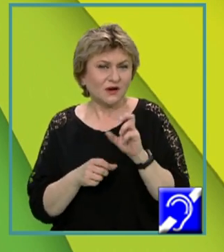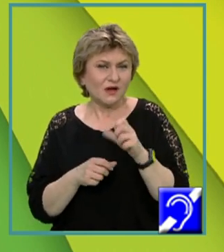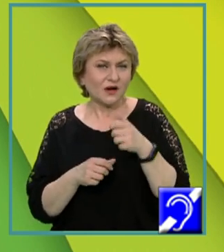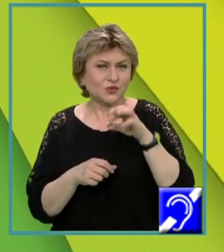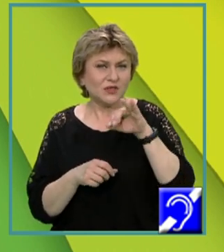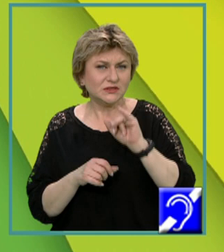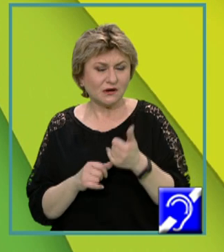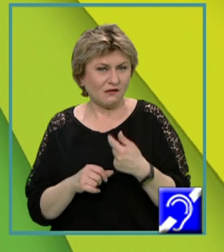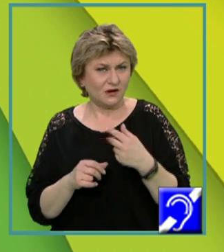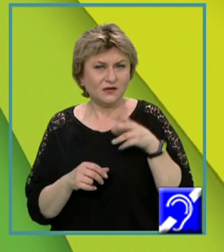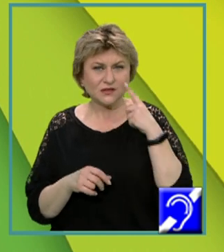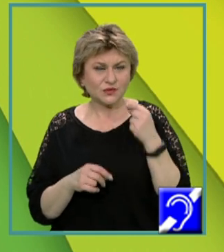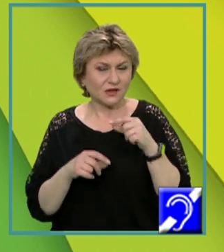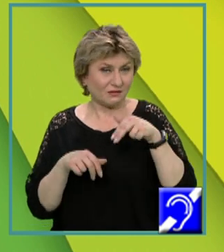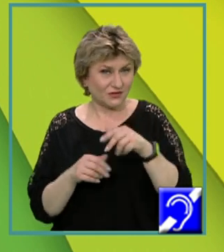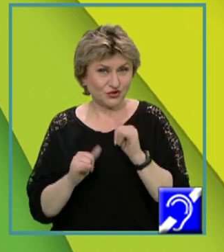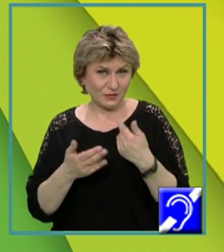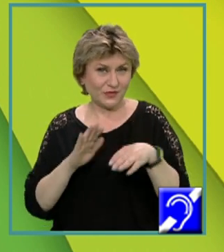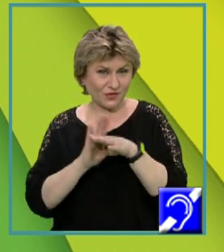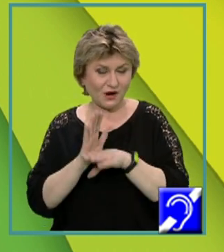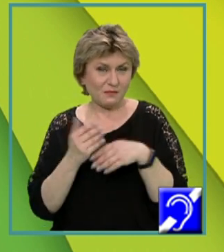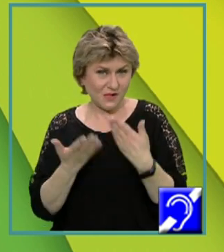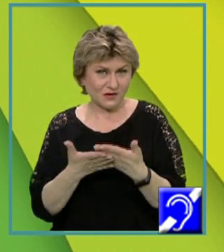M. Subprogramul respectiv,